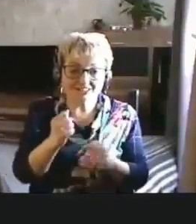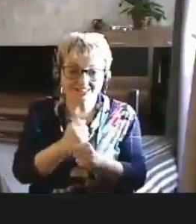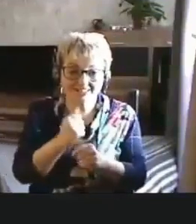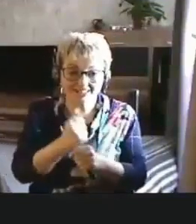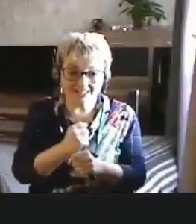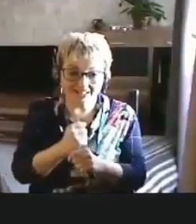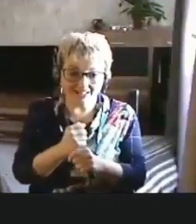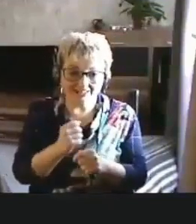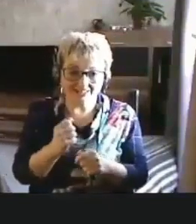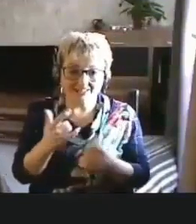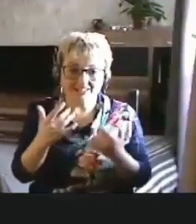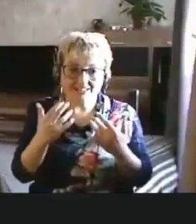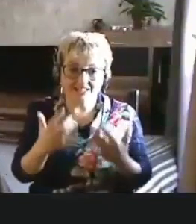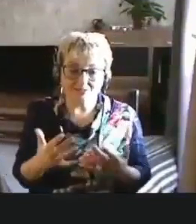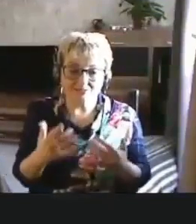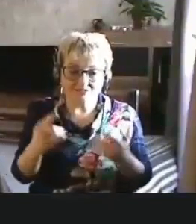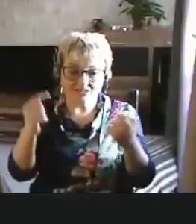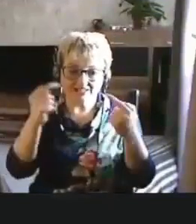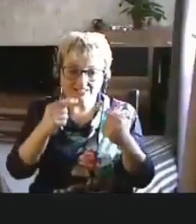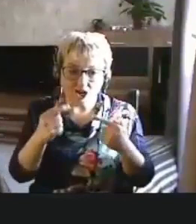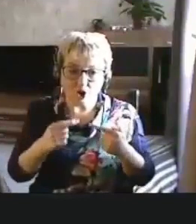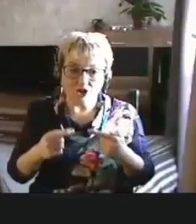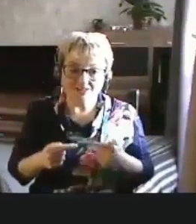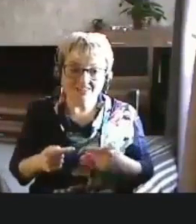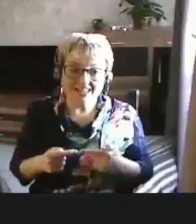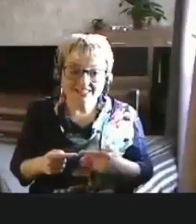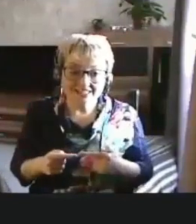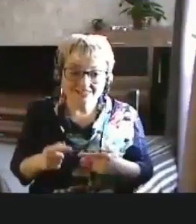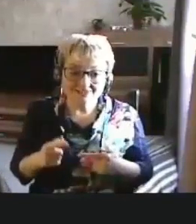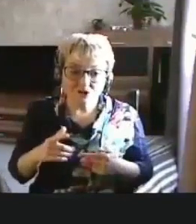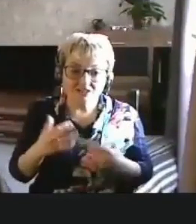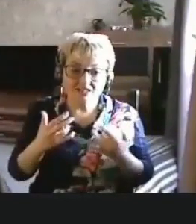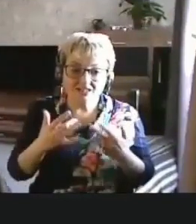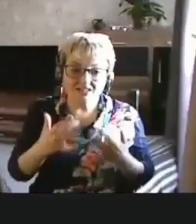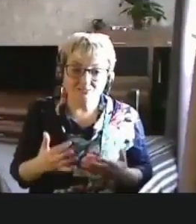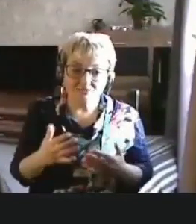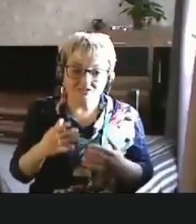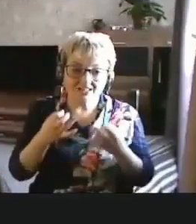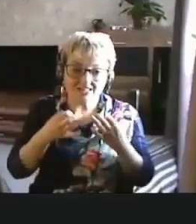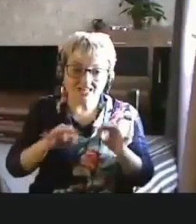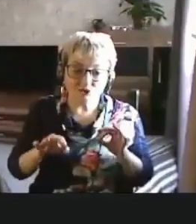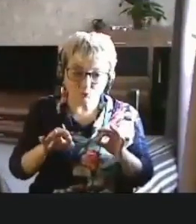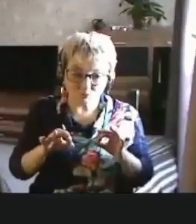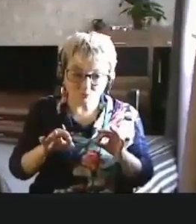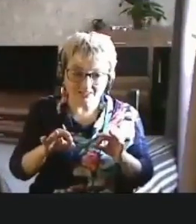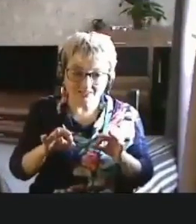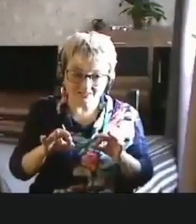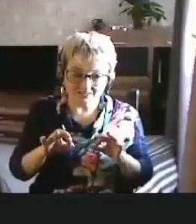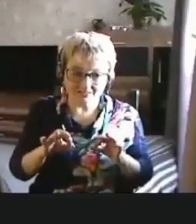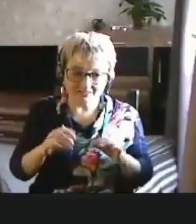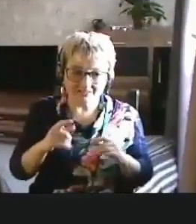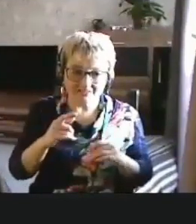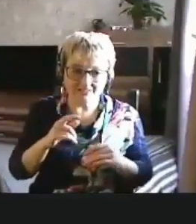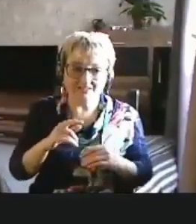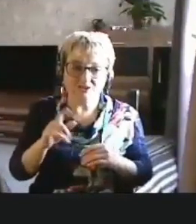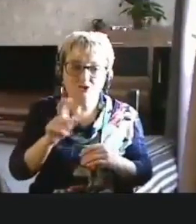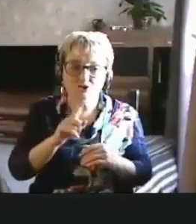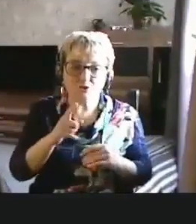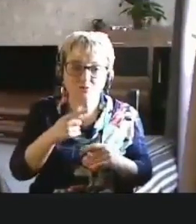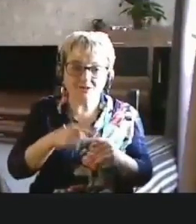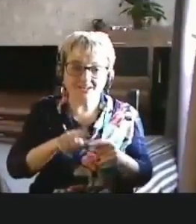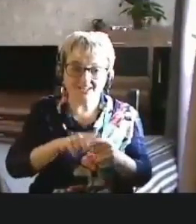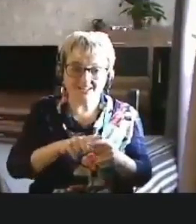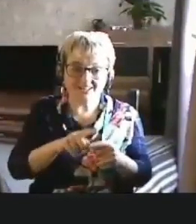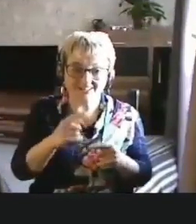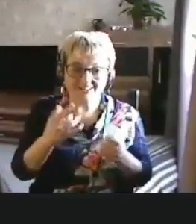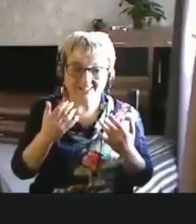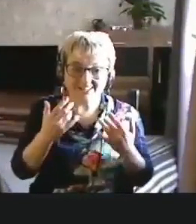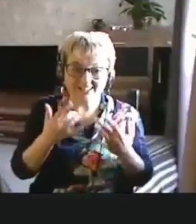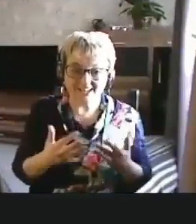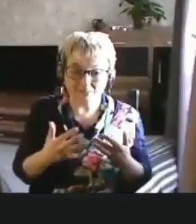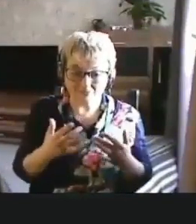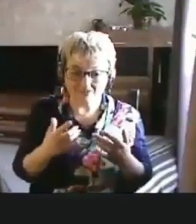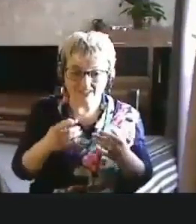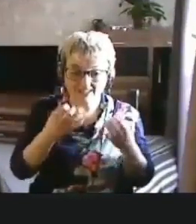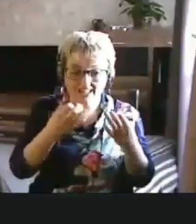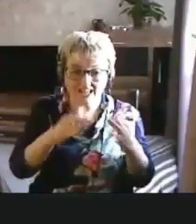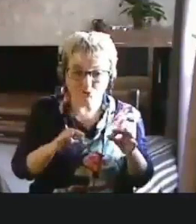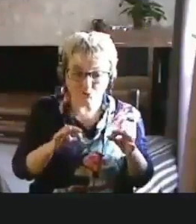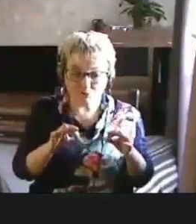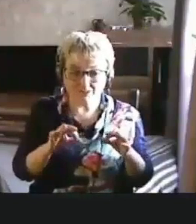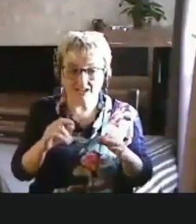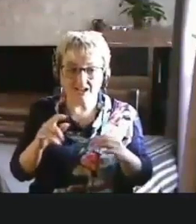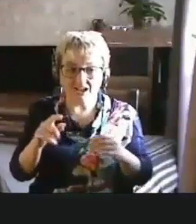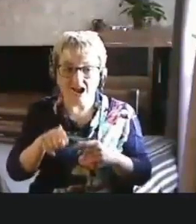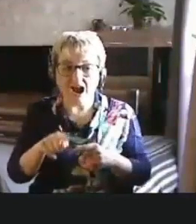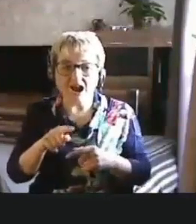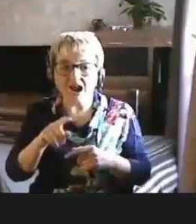требования соответствия требованием доступности, опять же, простите за тавтологию, ну, чтобы вот это требование доступности, они